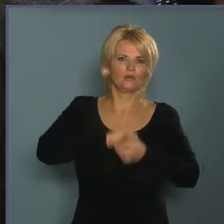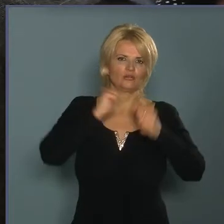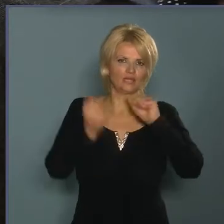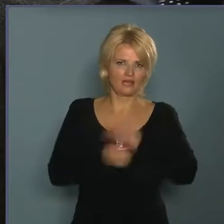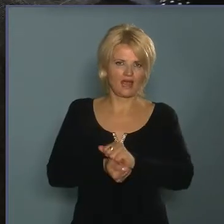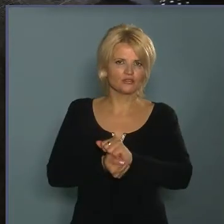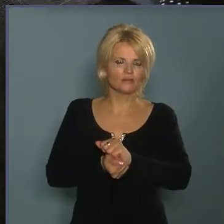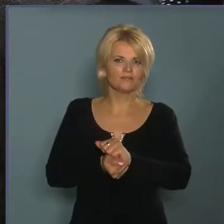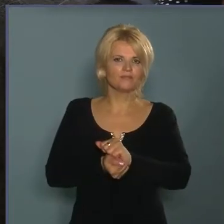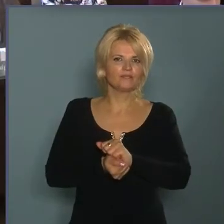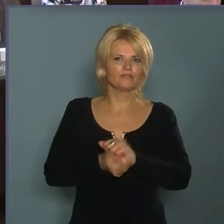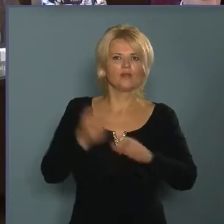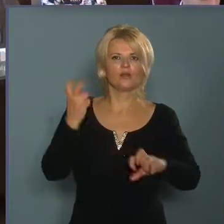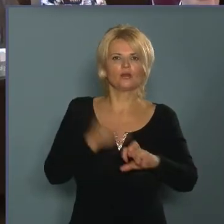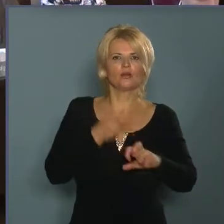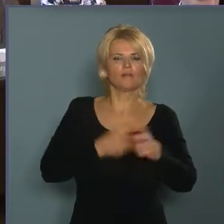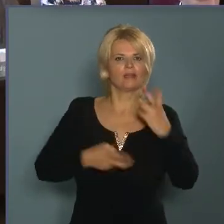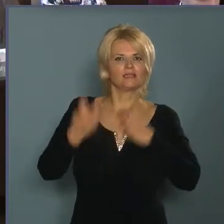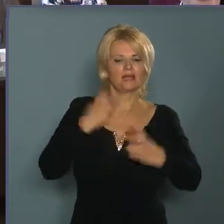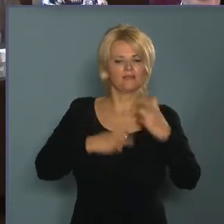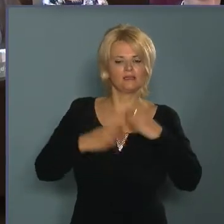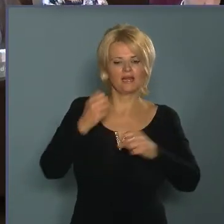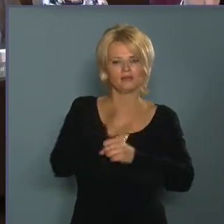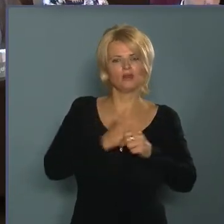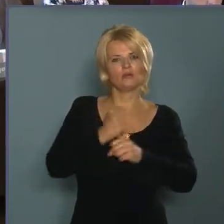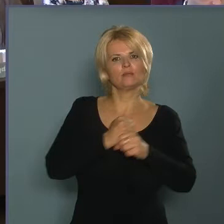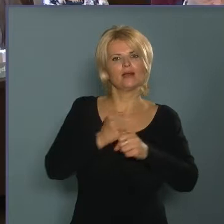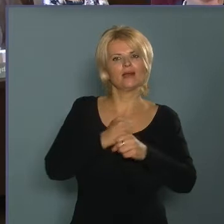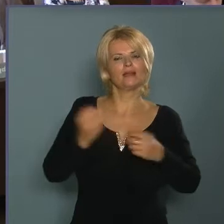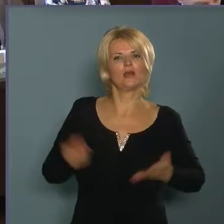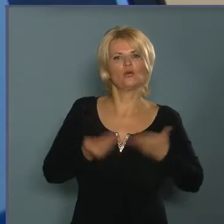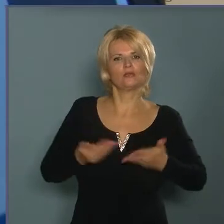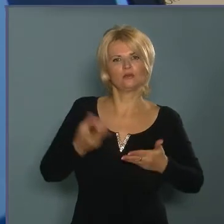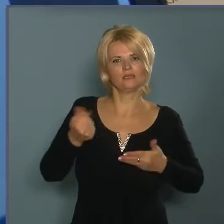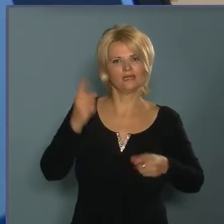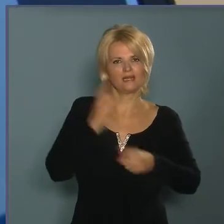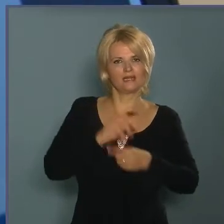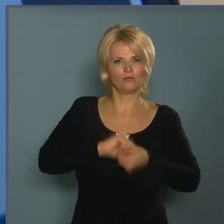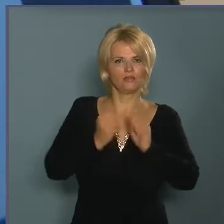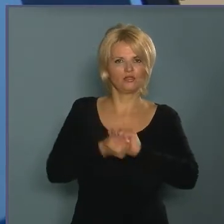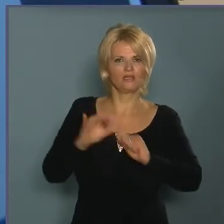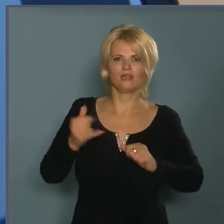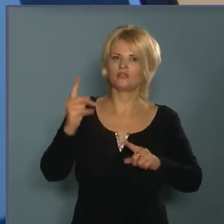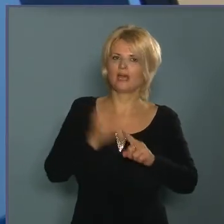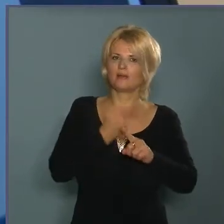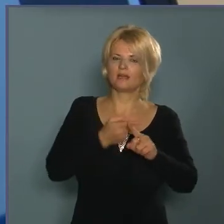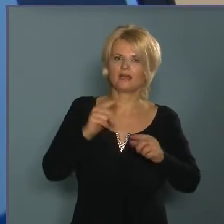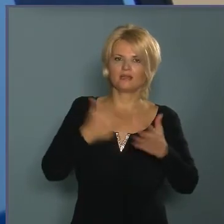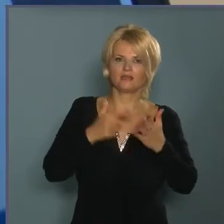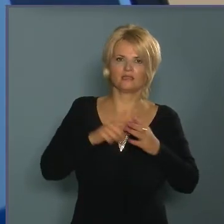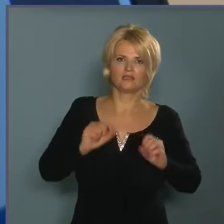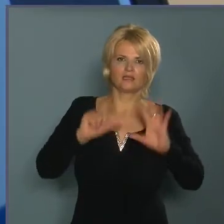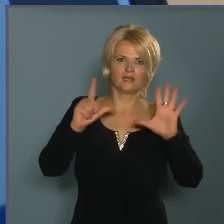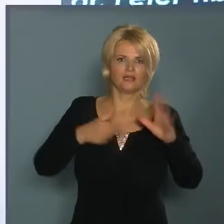módosításáról, a kőbánya számít rá tanulmányi ösztöndi rendeletének módosításáról, valamint elbírálta a